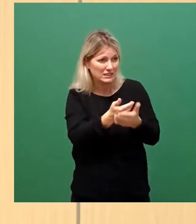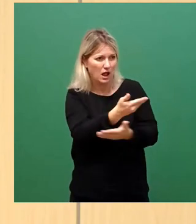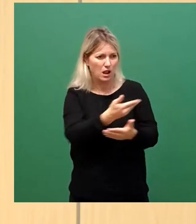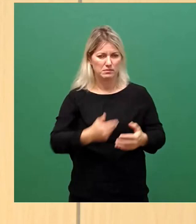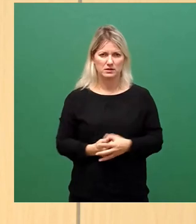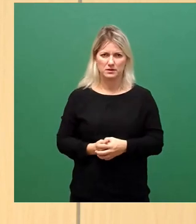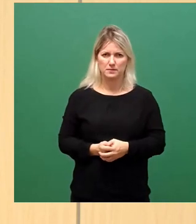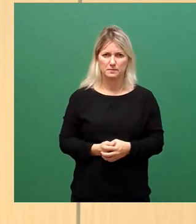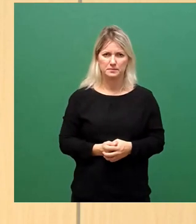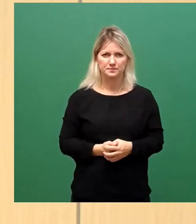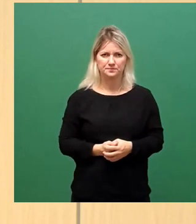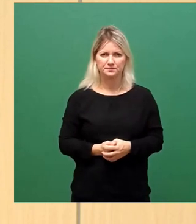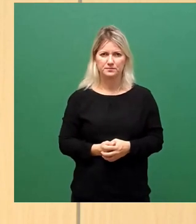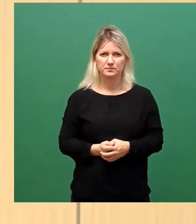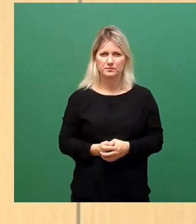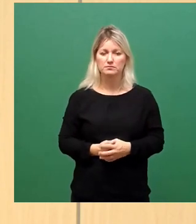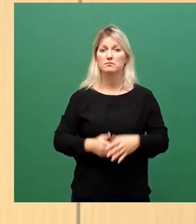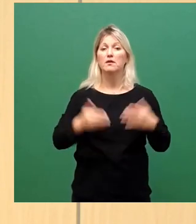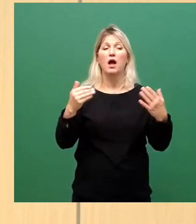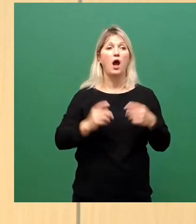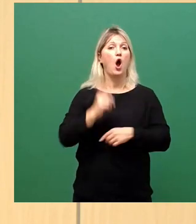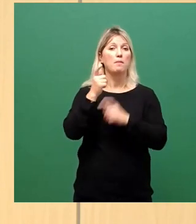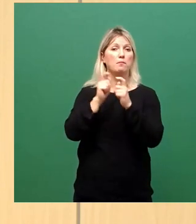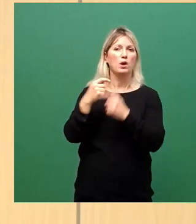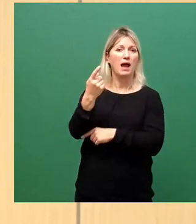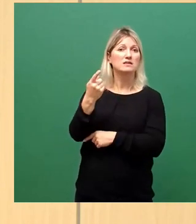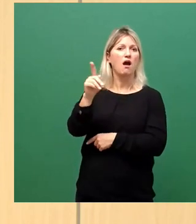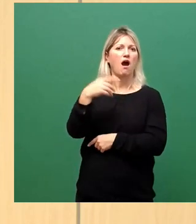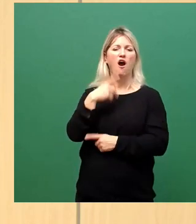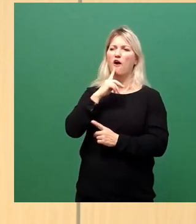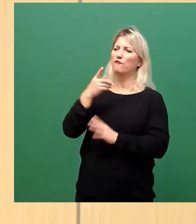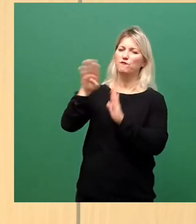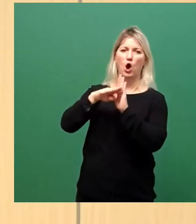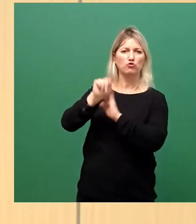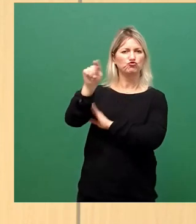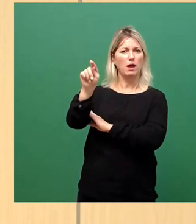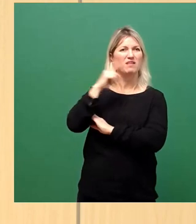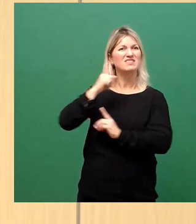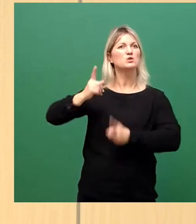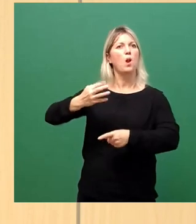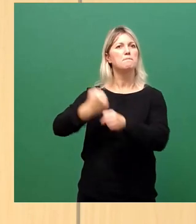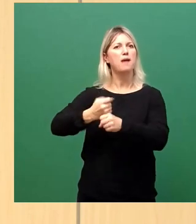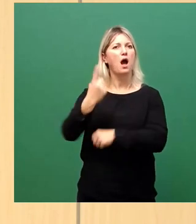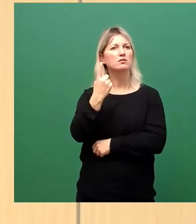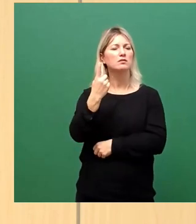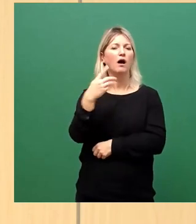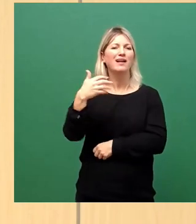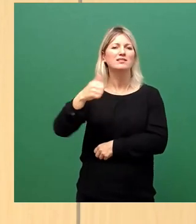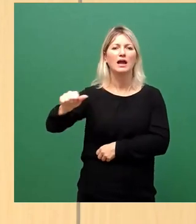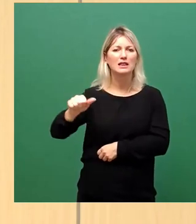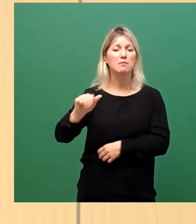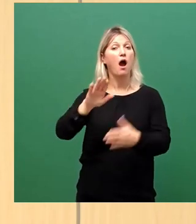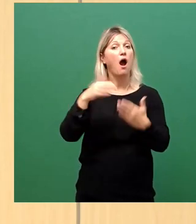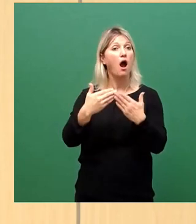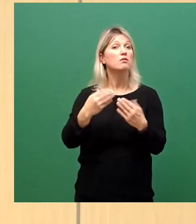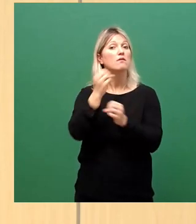Und natürlich wollen wir dem OB nicht vorschreiben, was er machen soll, jedenfalls nicht immer. Wir möchten eigentlich gern, dass er das macht, was wir